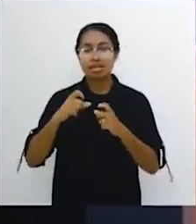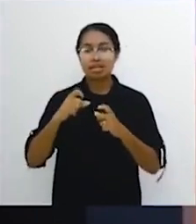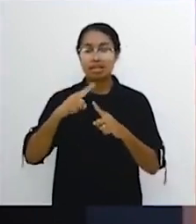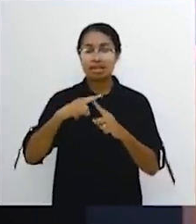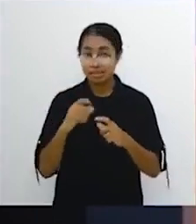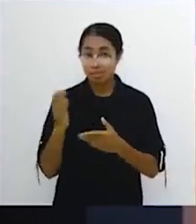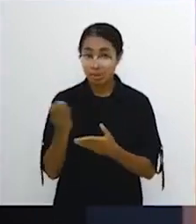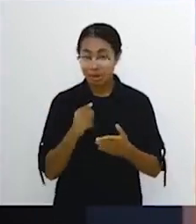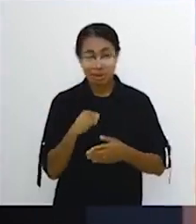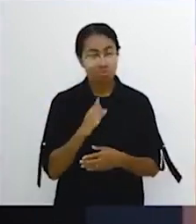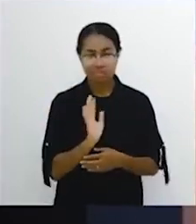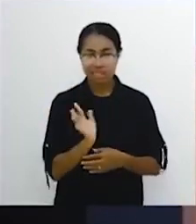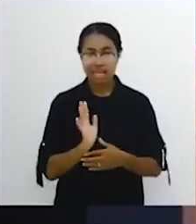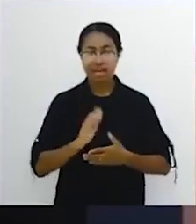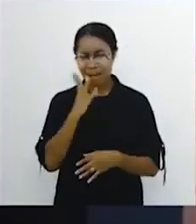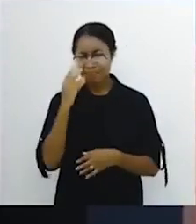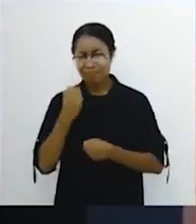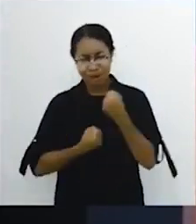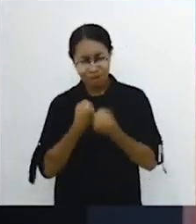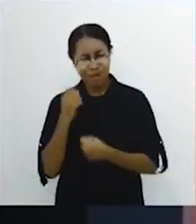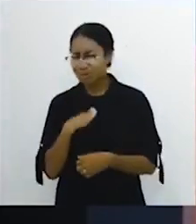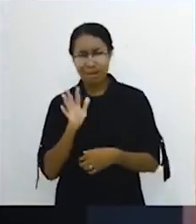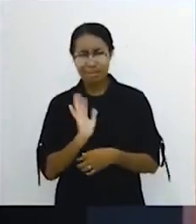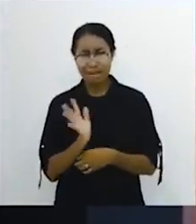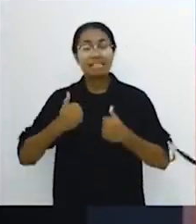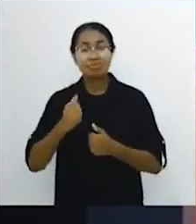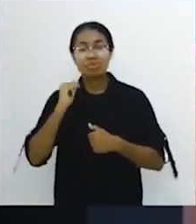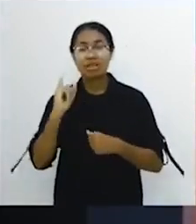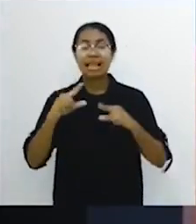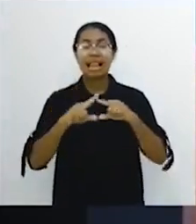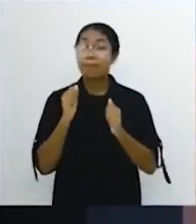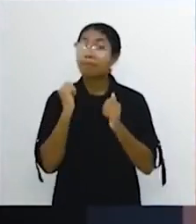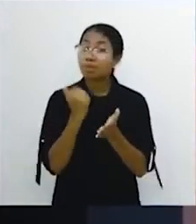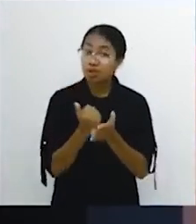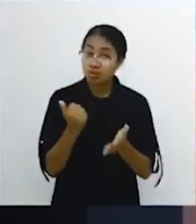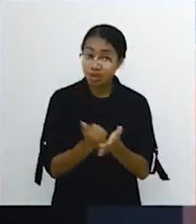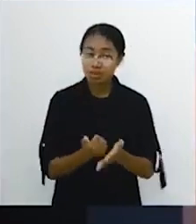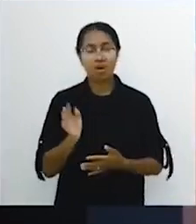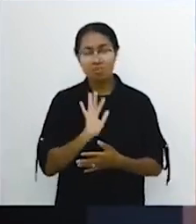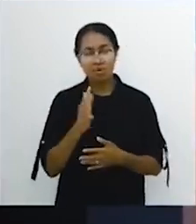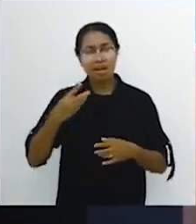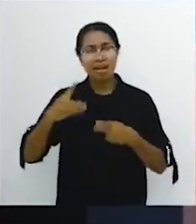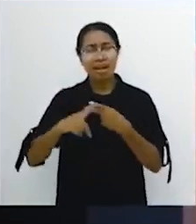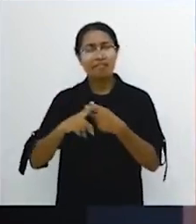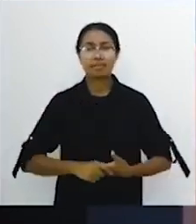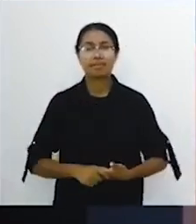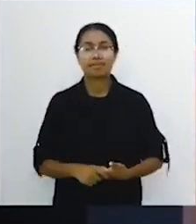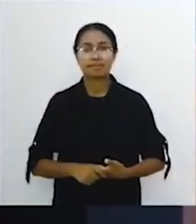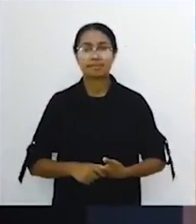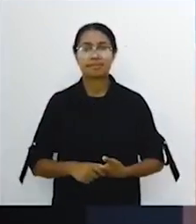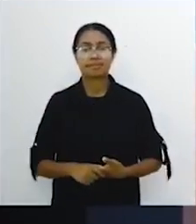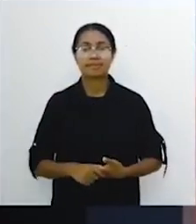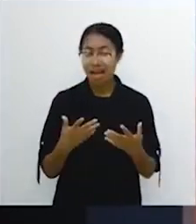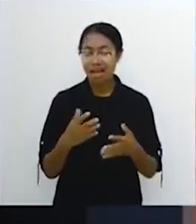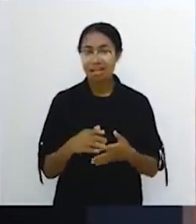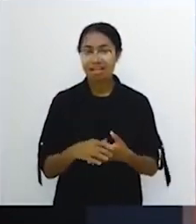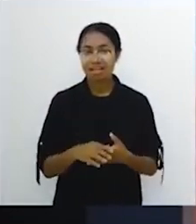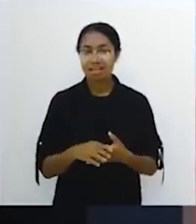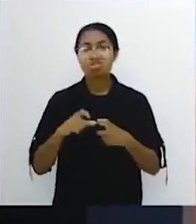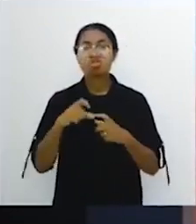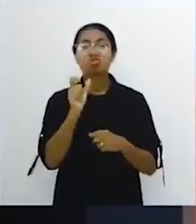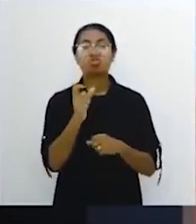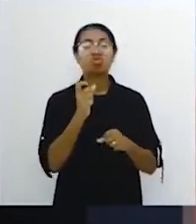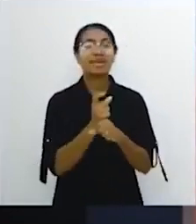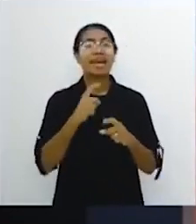Baru memberikan penyembuhan. Gak pakai acara dorong-dorongan. Kesembuhan ilahi. Yang sejati. Bukan efek psikologis. Bukan juga sugesti.